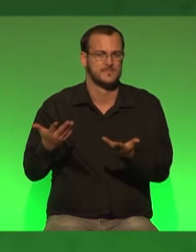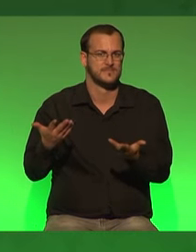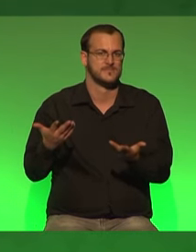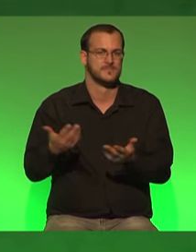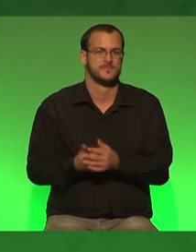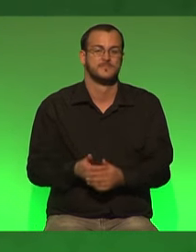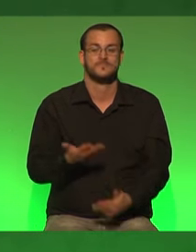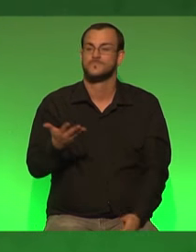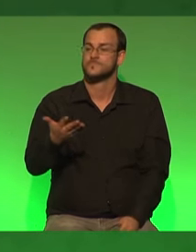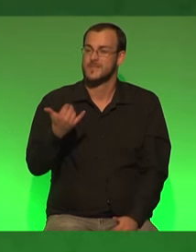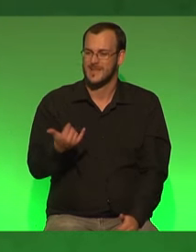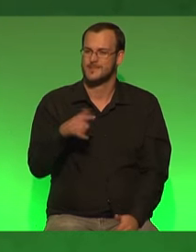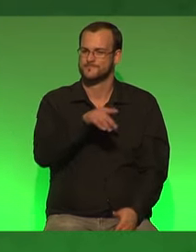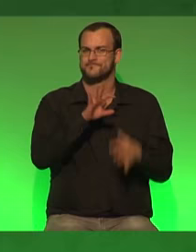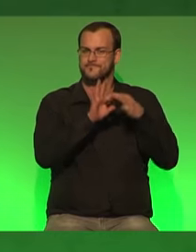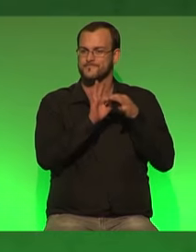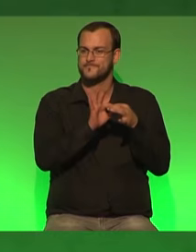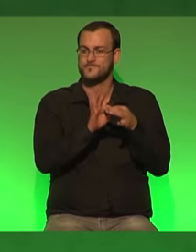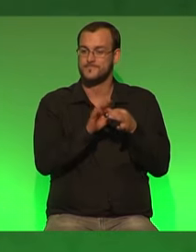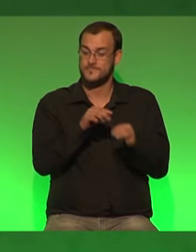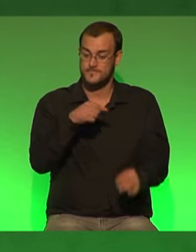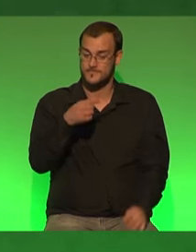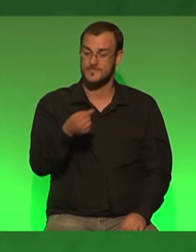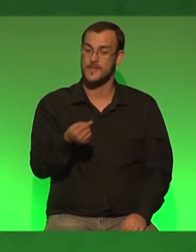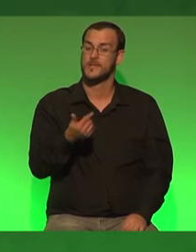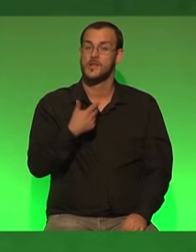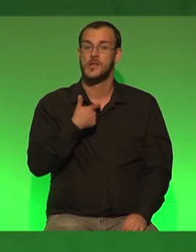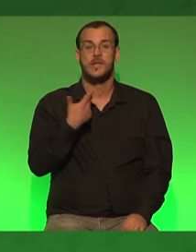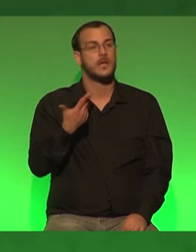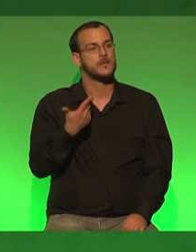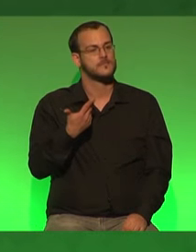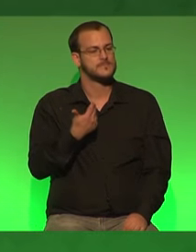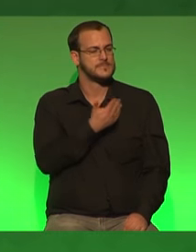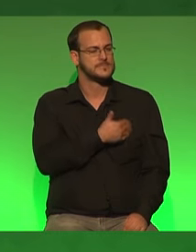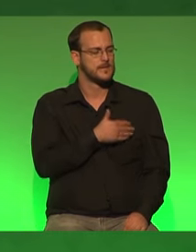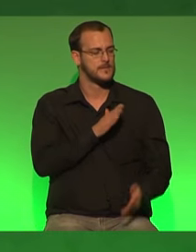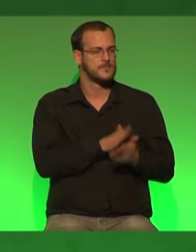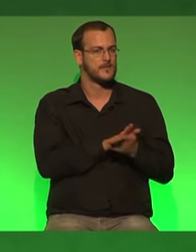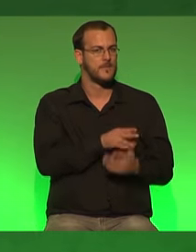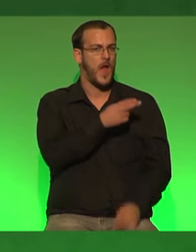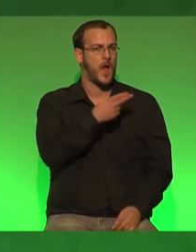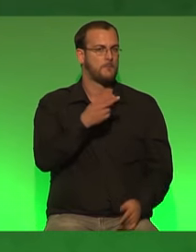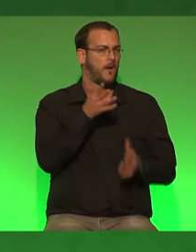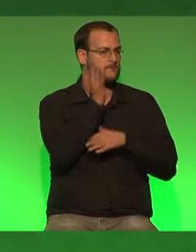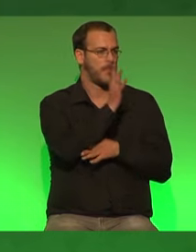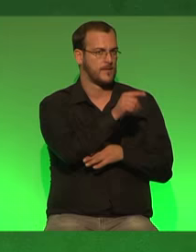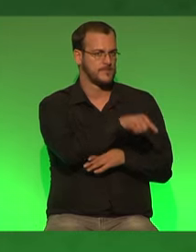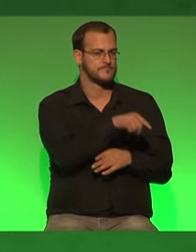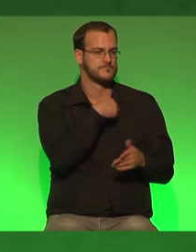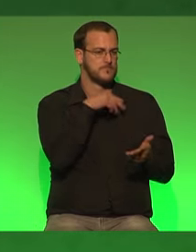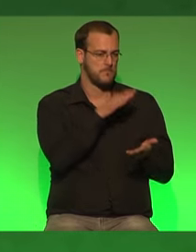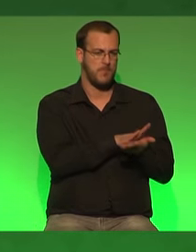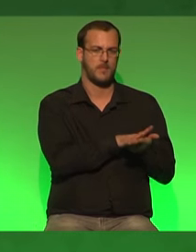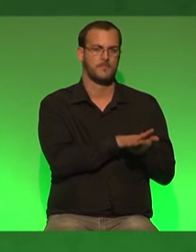freunde in diesem zusammenhang dann an der seite stehe wo wir immer stehen am hambacher wald dann tue ich das in vollster